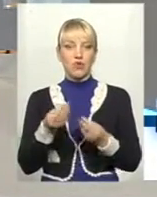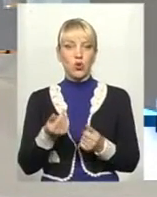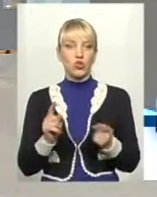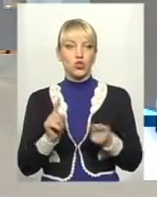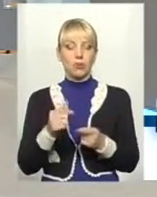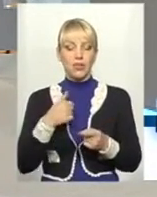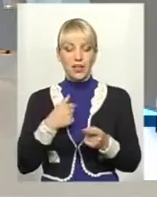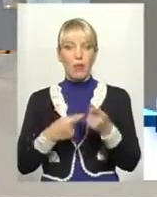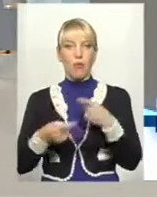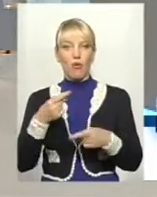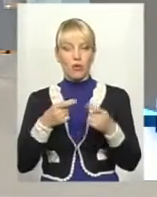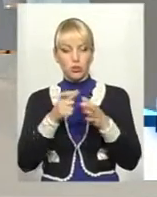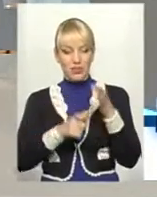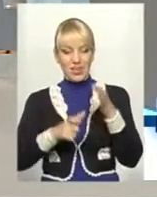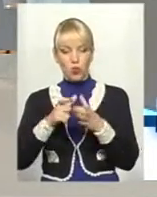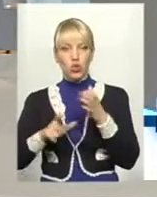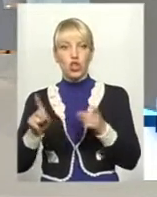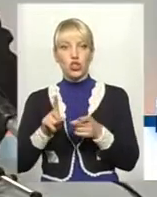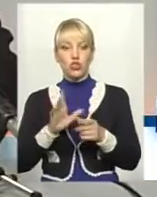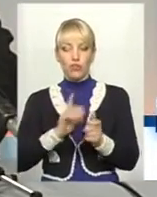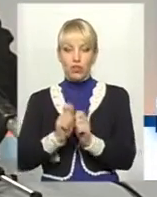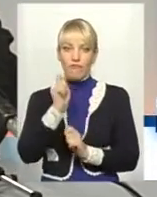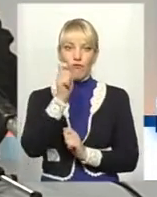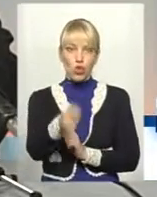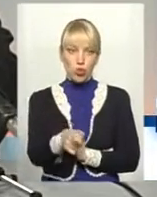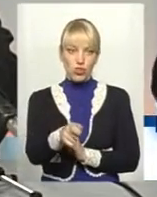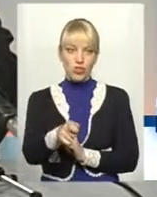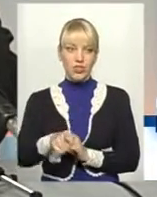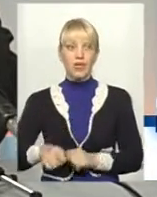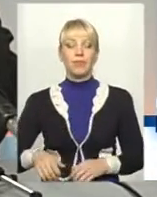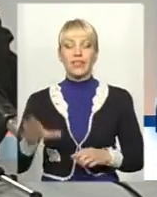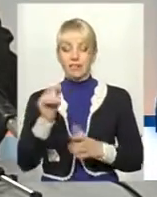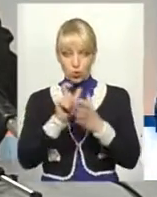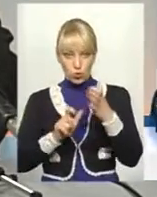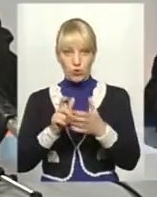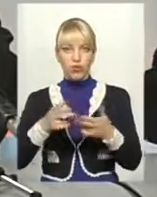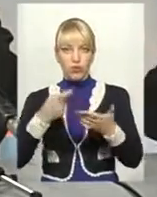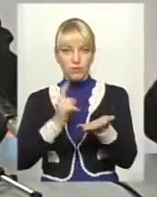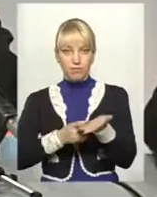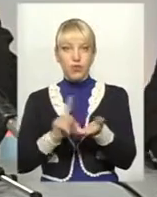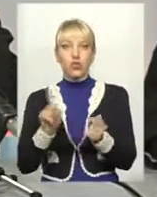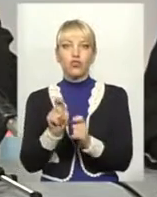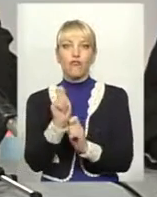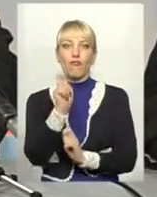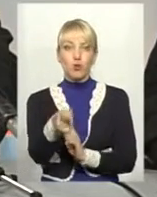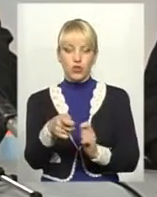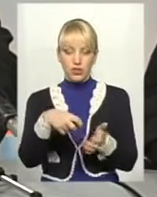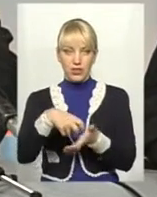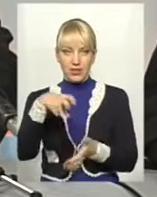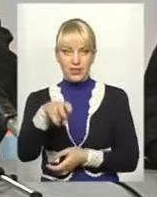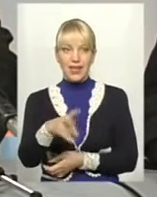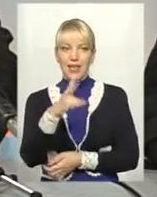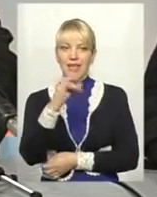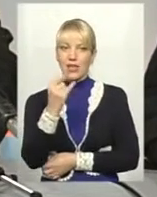повернулися коришки, щоб вони вручені ці діла. Вони всі повернулися до мені. За місяць ні один